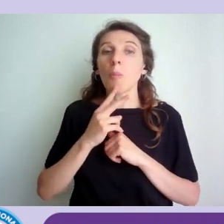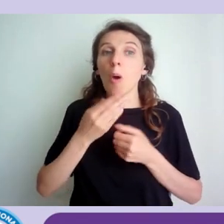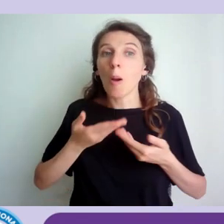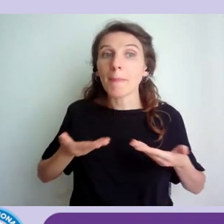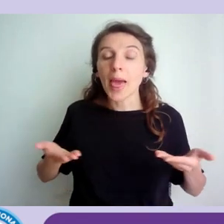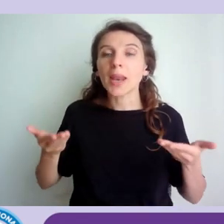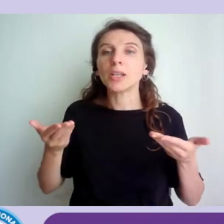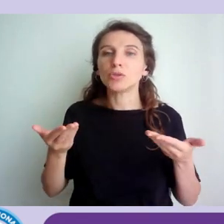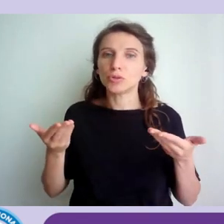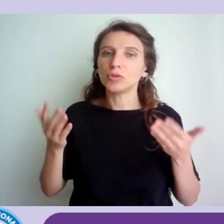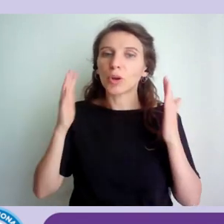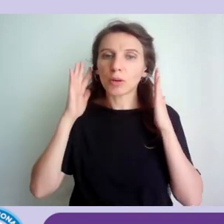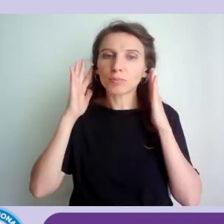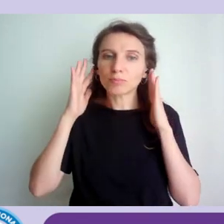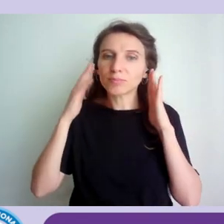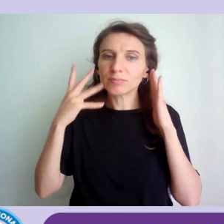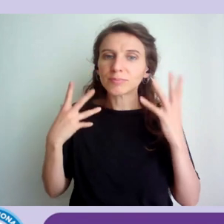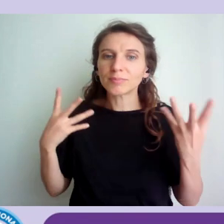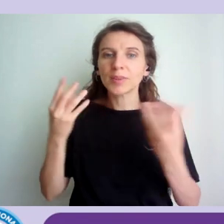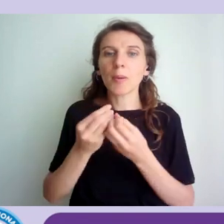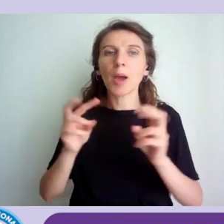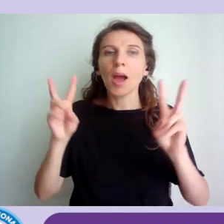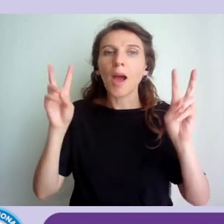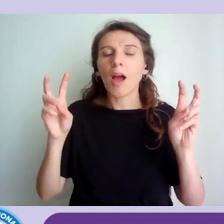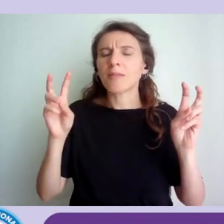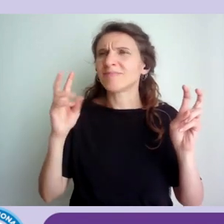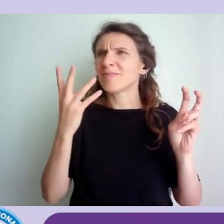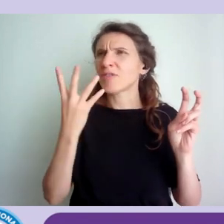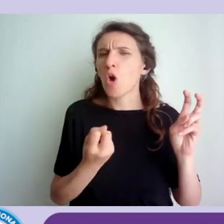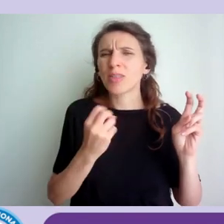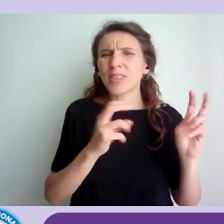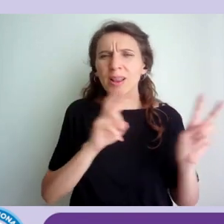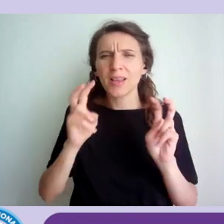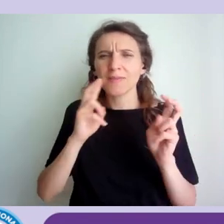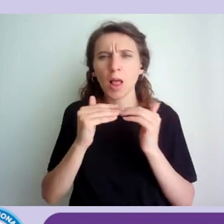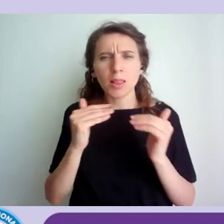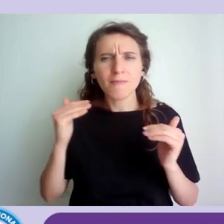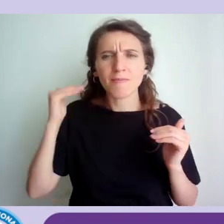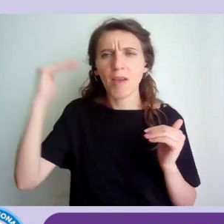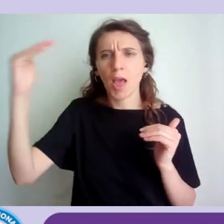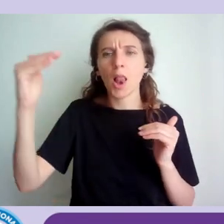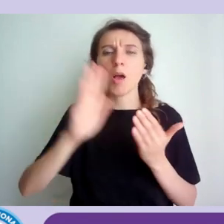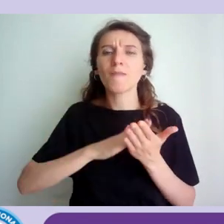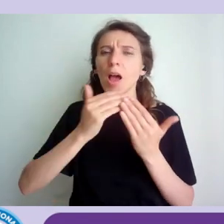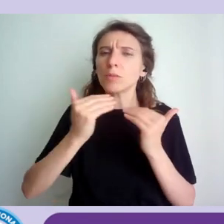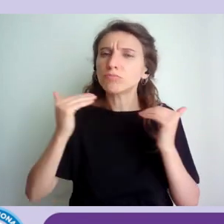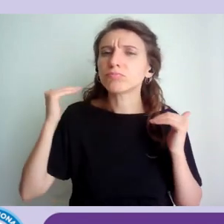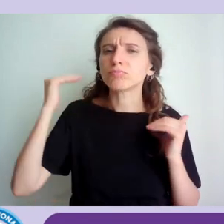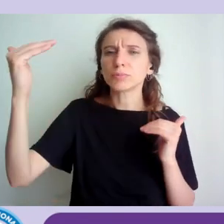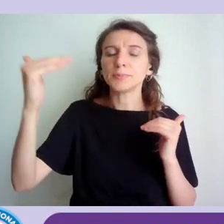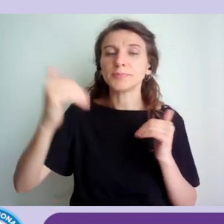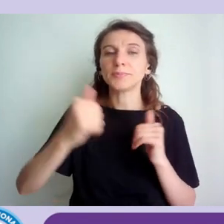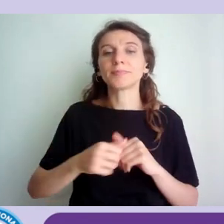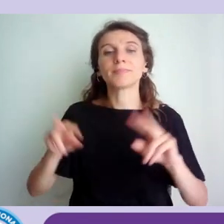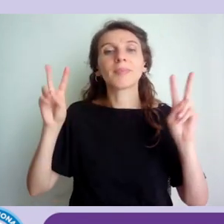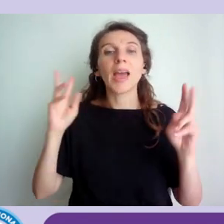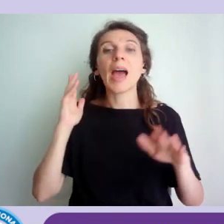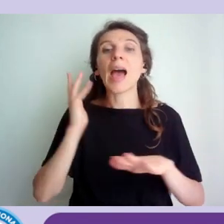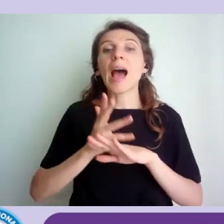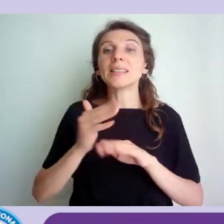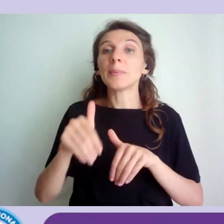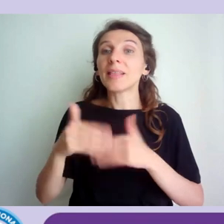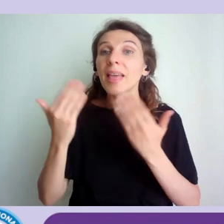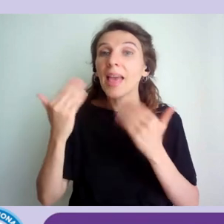veramente di altissimo livello altissimo valore accessibility days è un